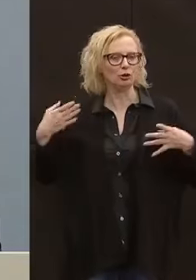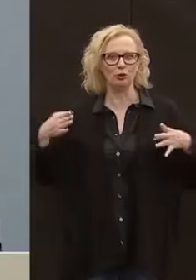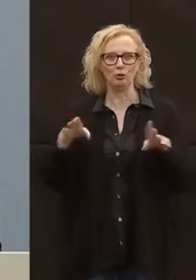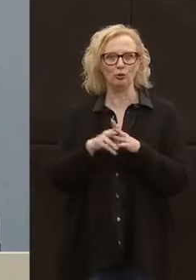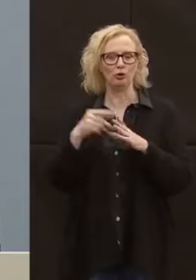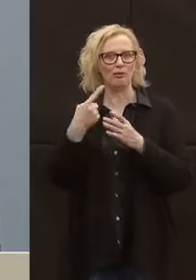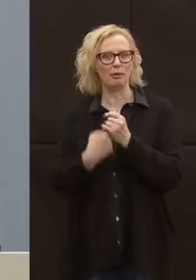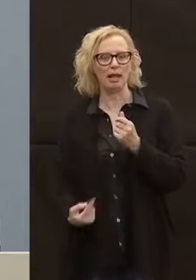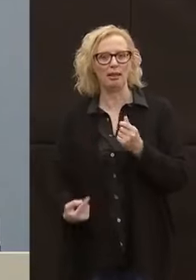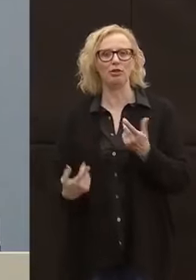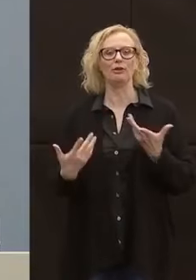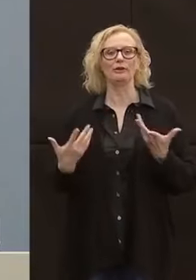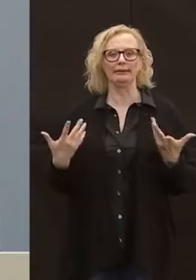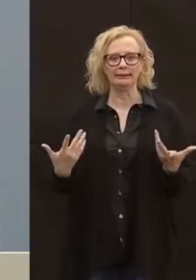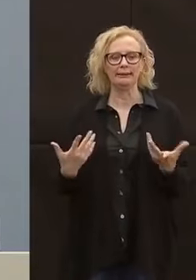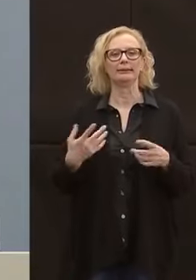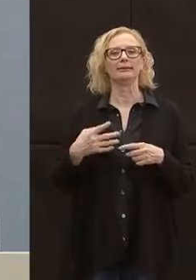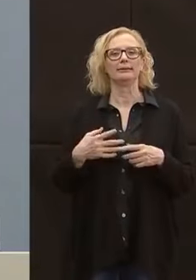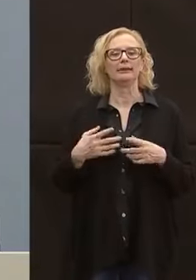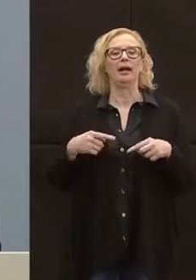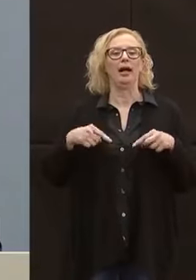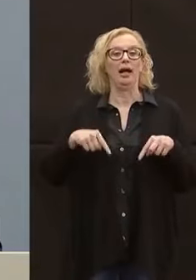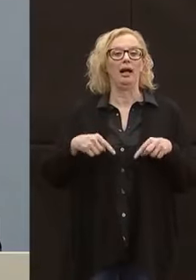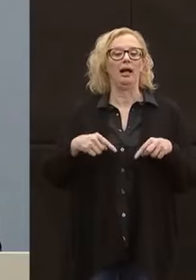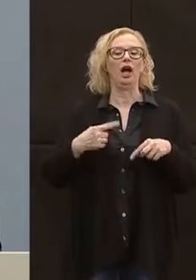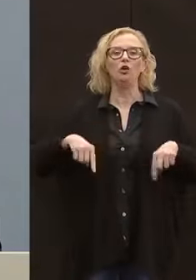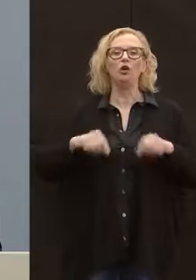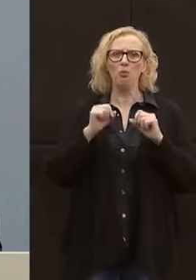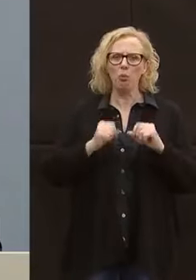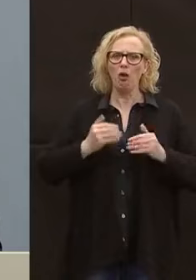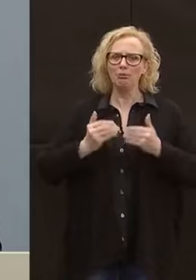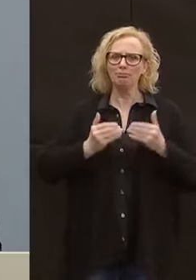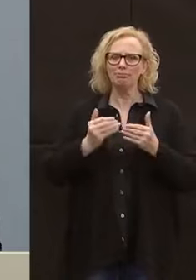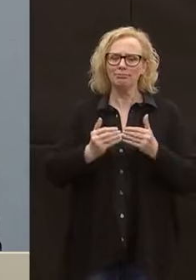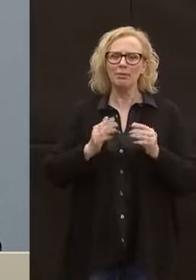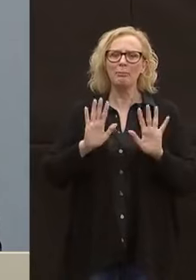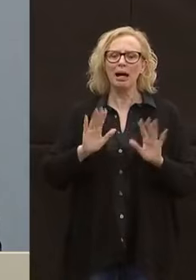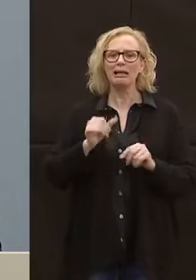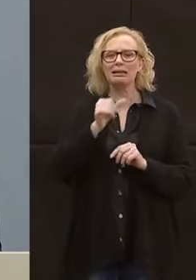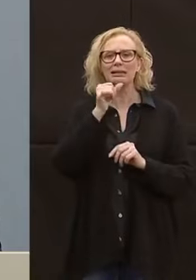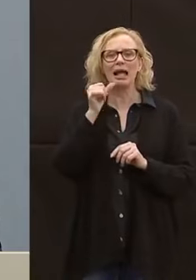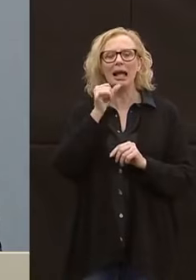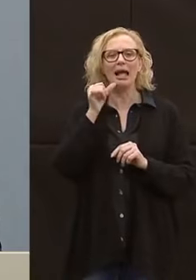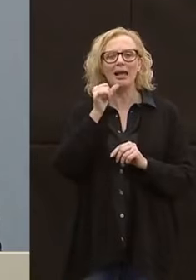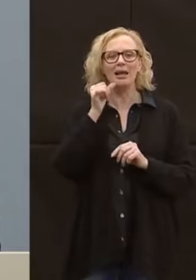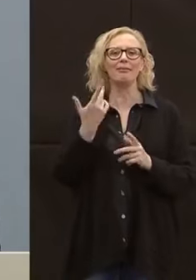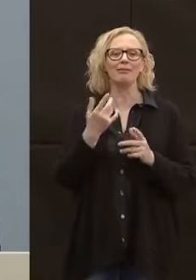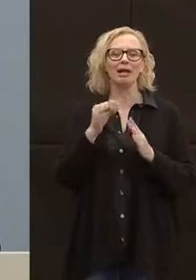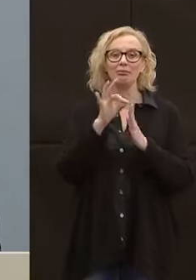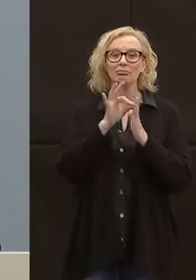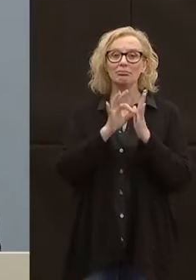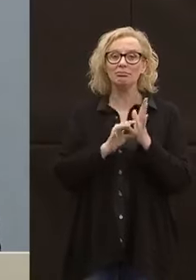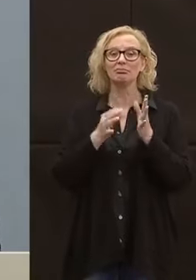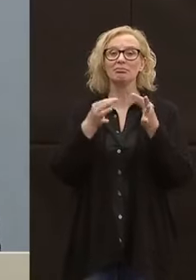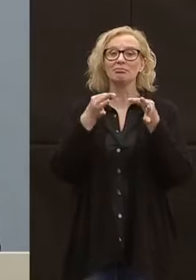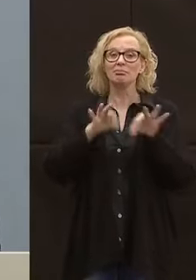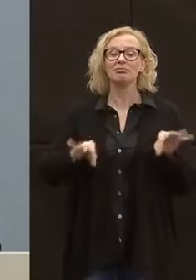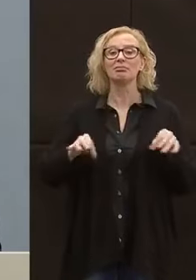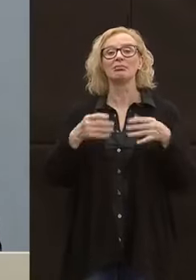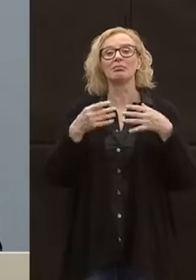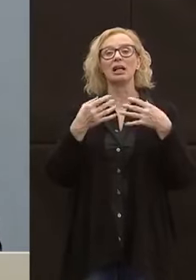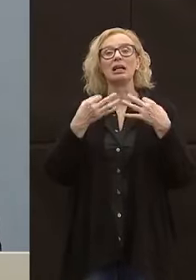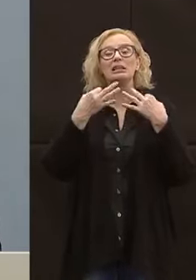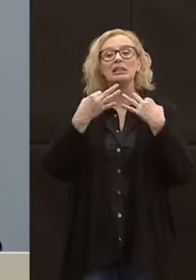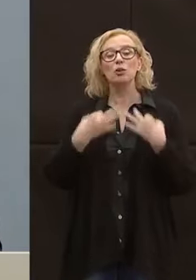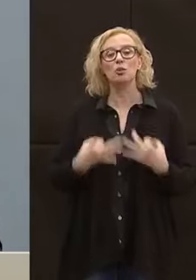per andare avanti. Quindi conseguentemente questo lo possiamo fare, sì, ma con il rispetto delle norme e della sicurezza. Quello che sono